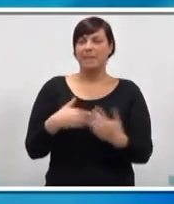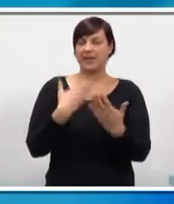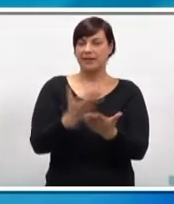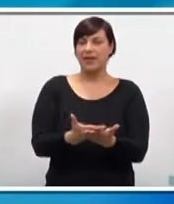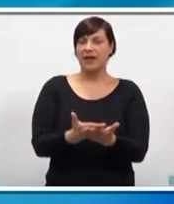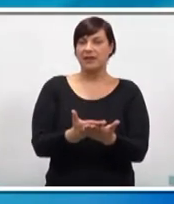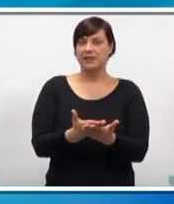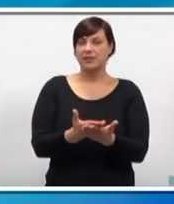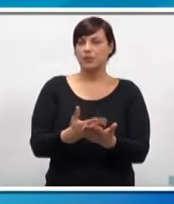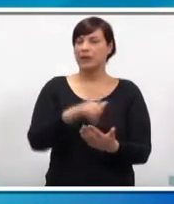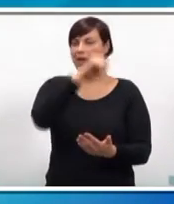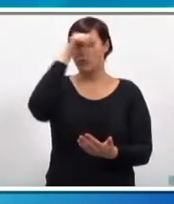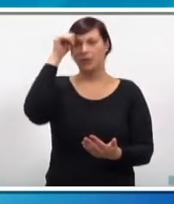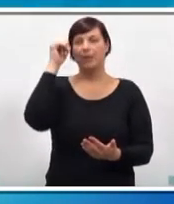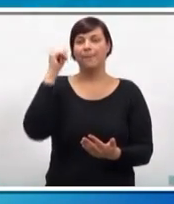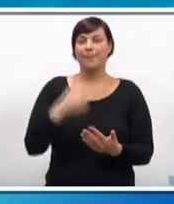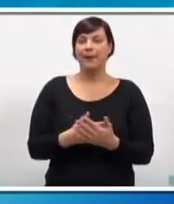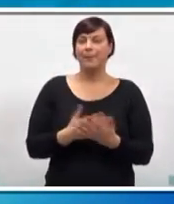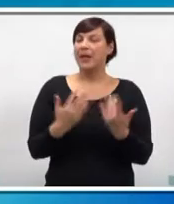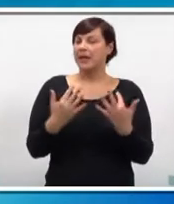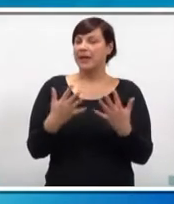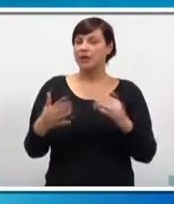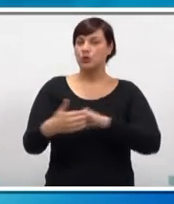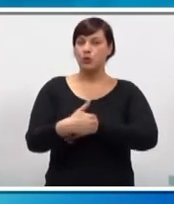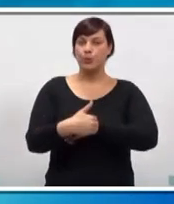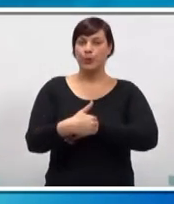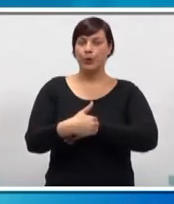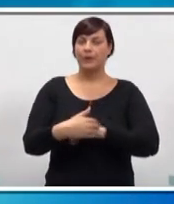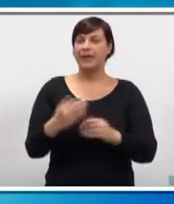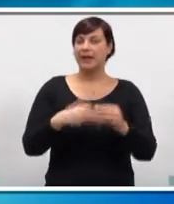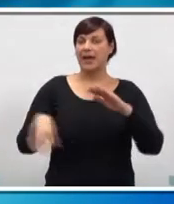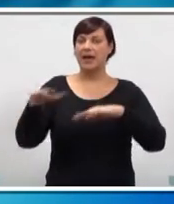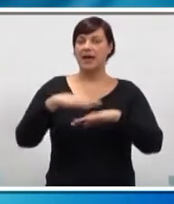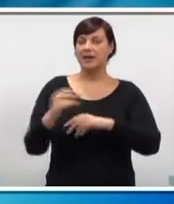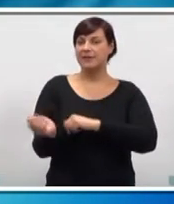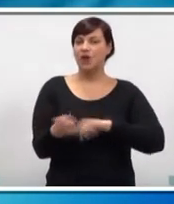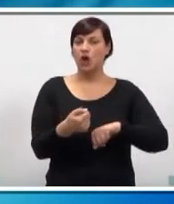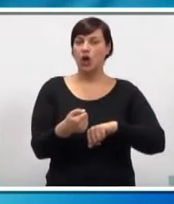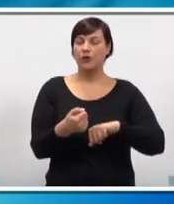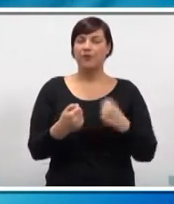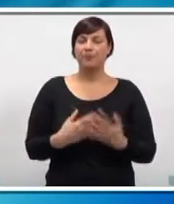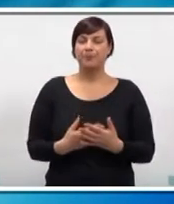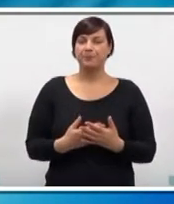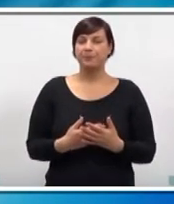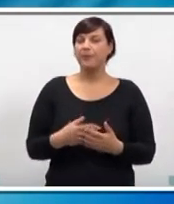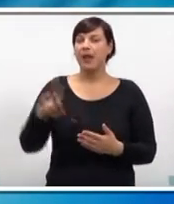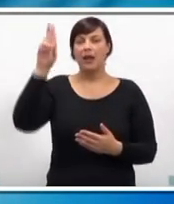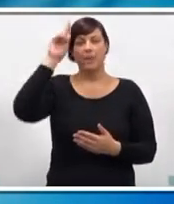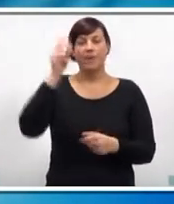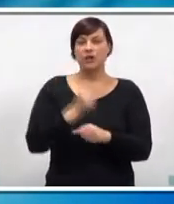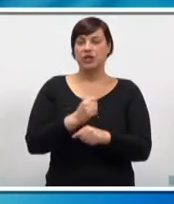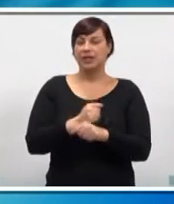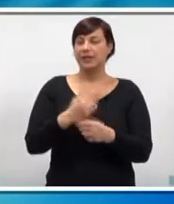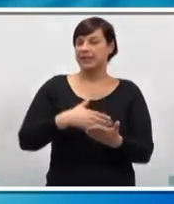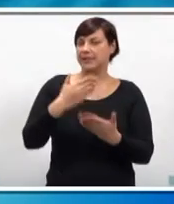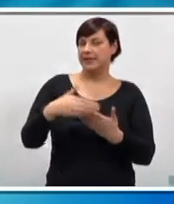dali su da u ime i račun grada Dubrovnika razvoj golf može raditi